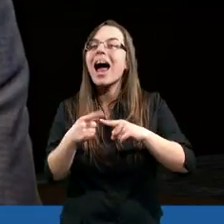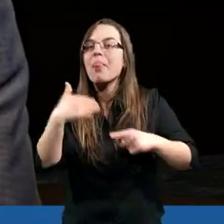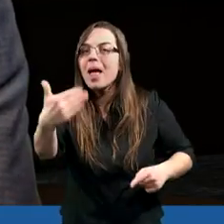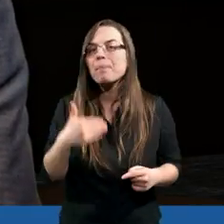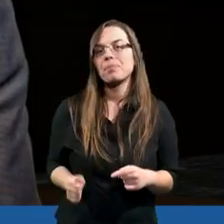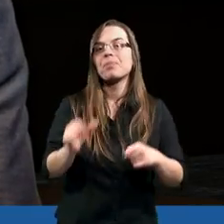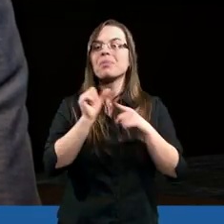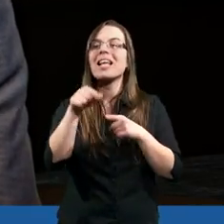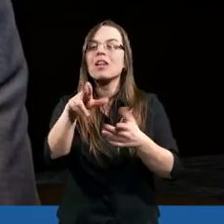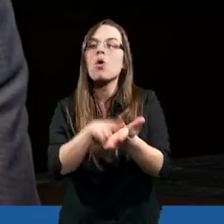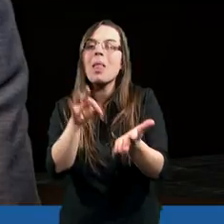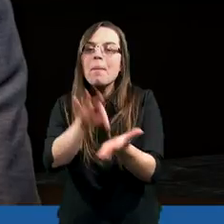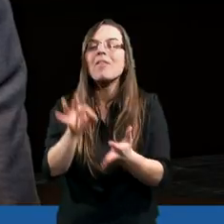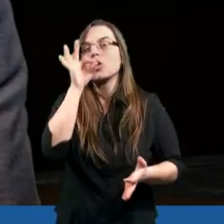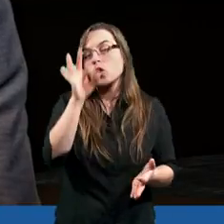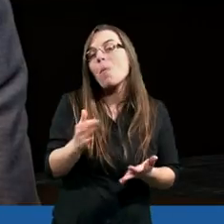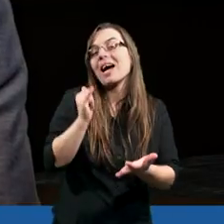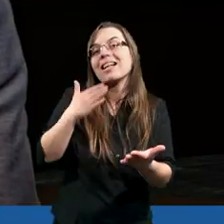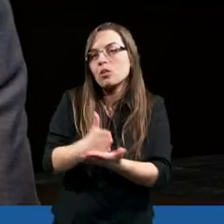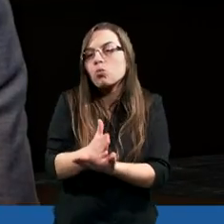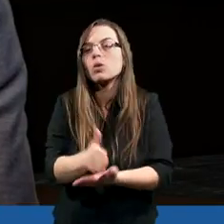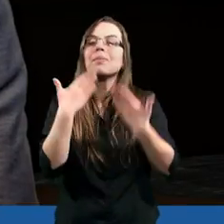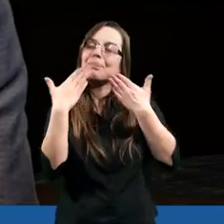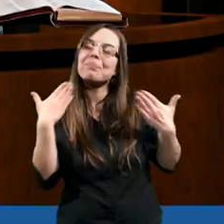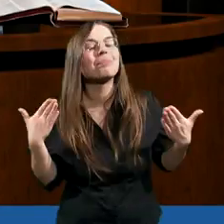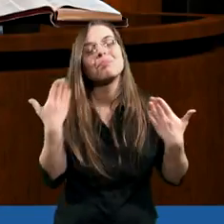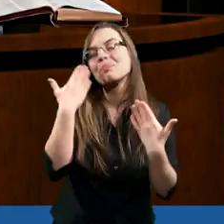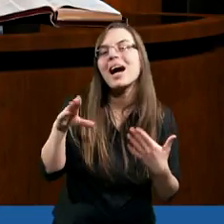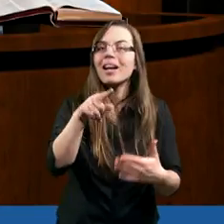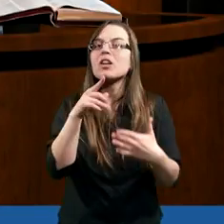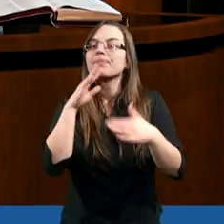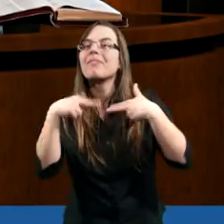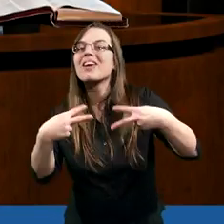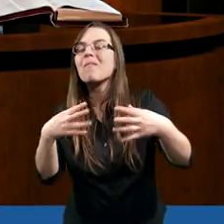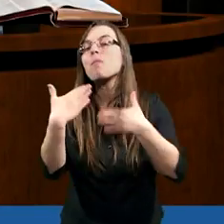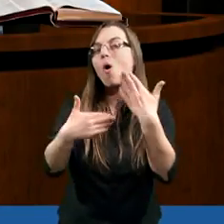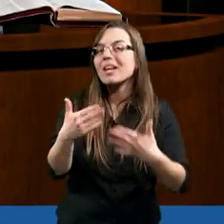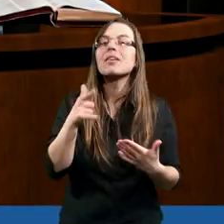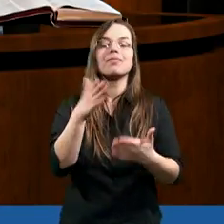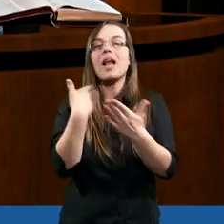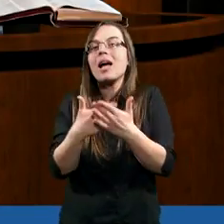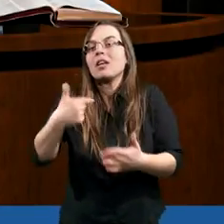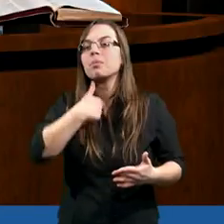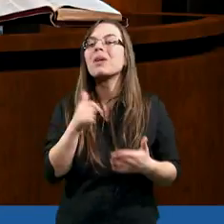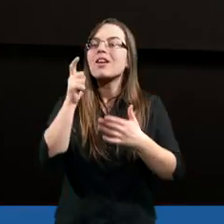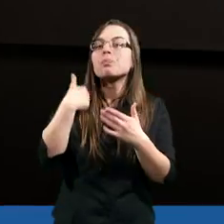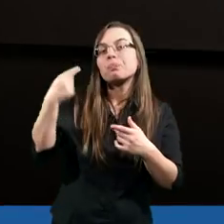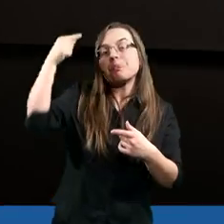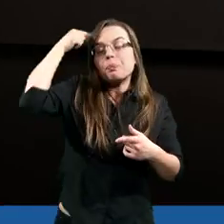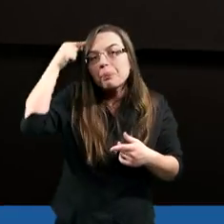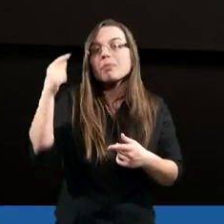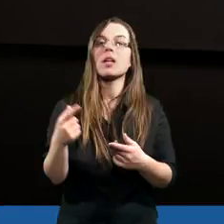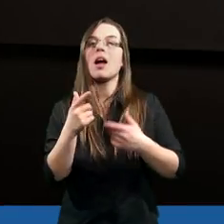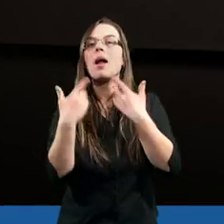jest to na pewno dobre i słuszne. Dziękuję bardzo za tę ostatnią też odpowiedź, dlatego że już mi się cisnęło na